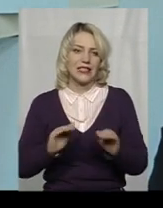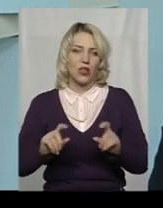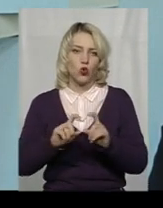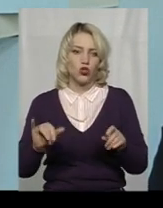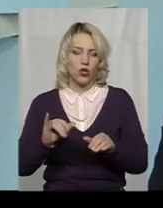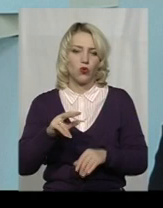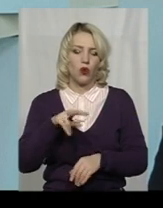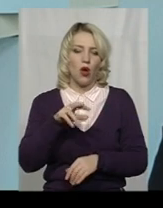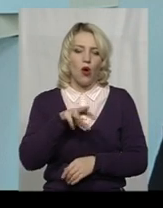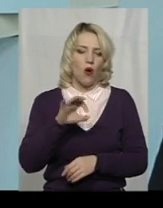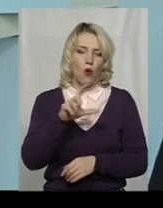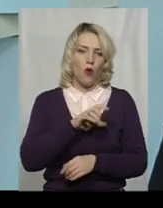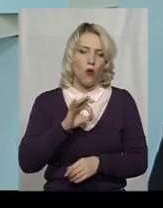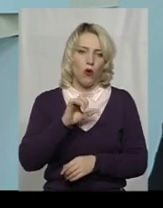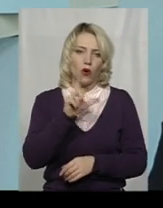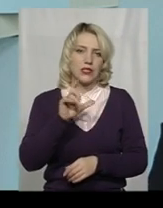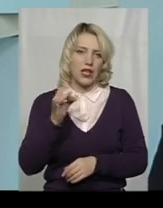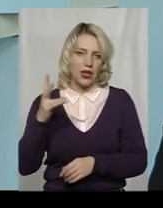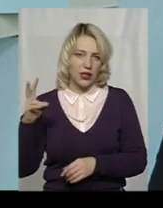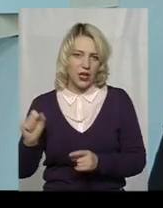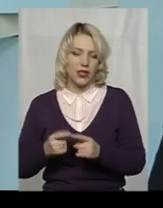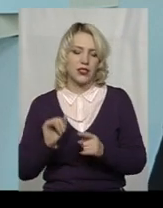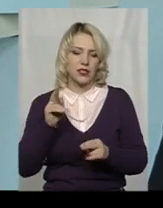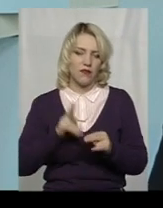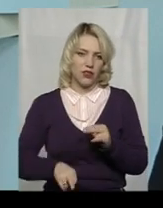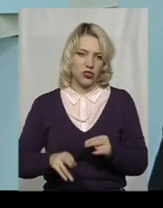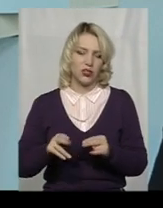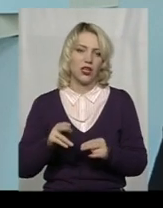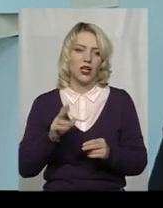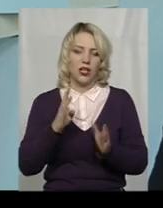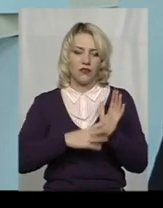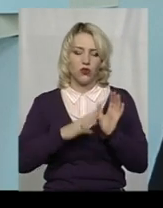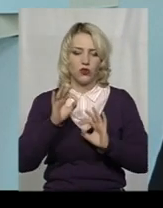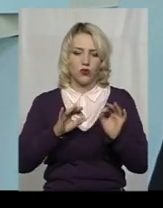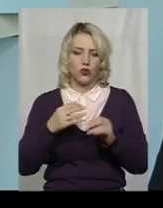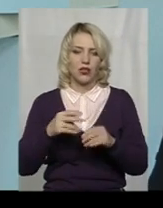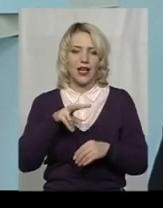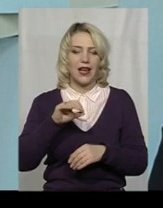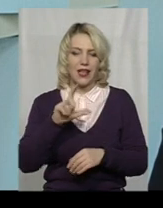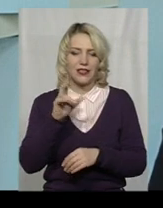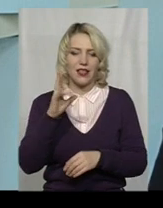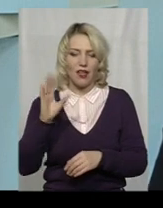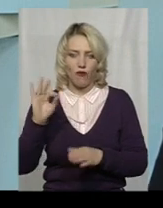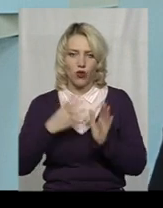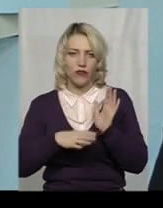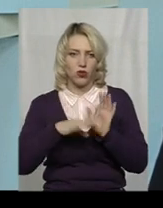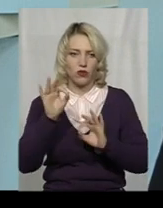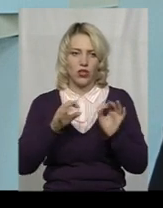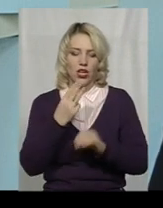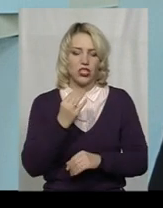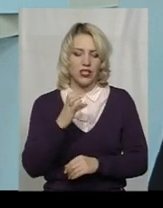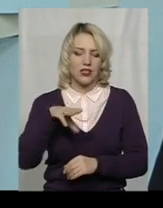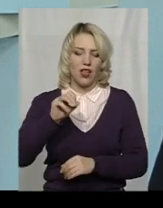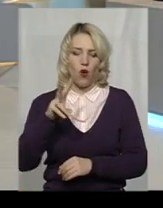мікрорайоні Озерна, новий, завершити на відсотків 90 садочок в Лєзнєву по Шестаковича 28,